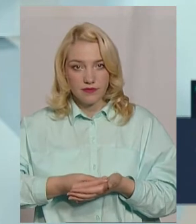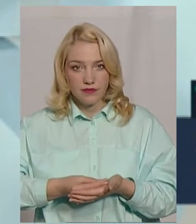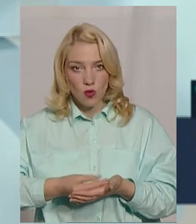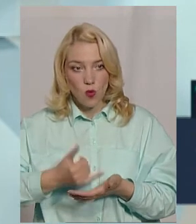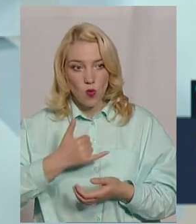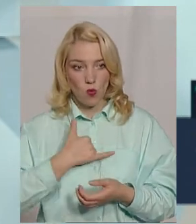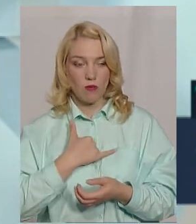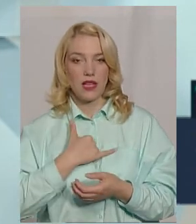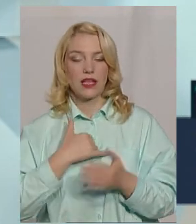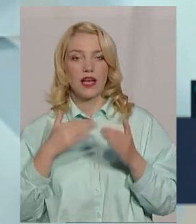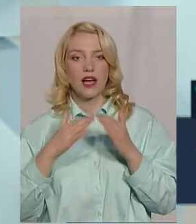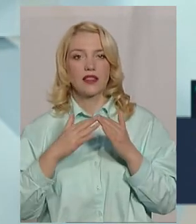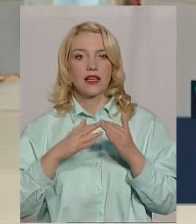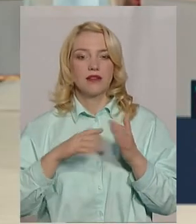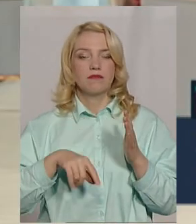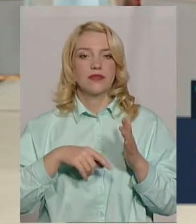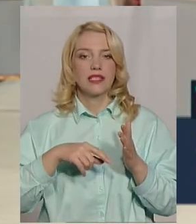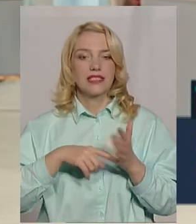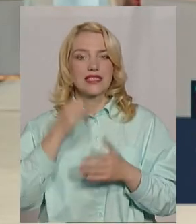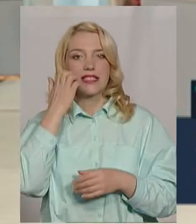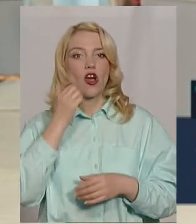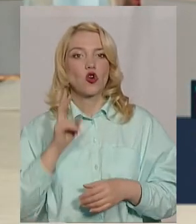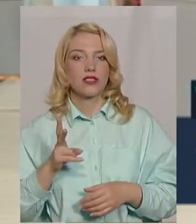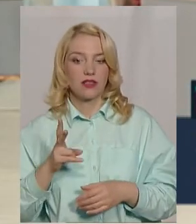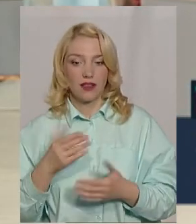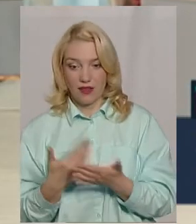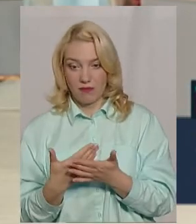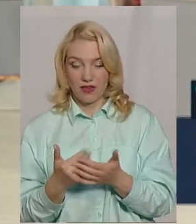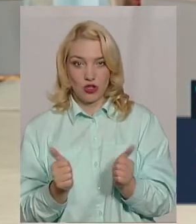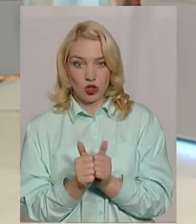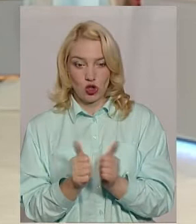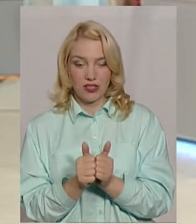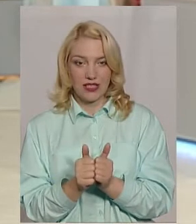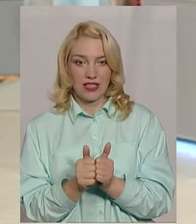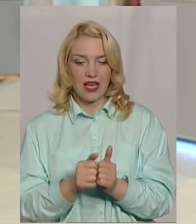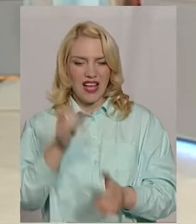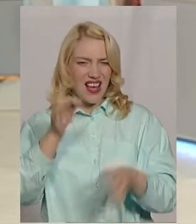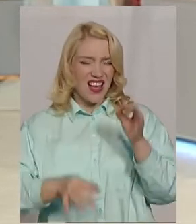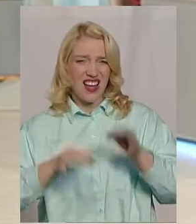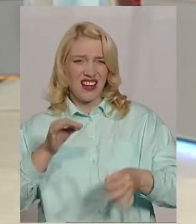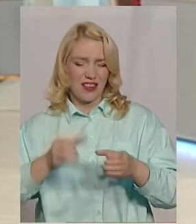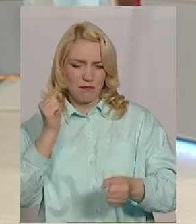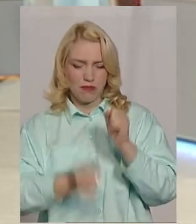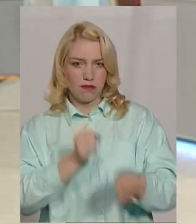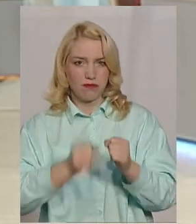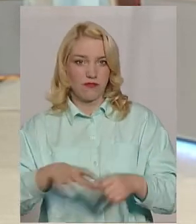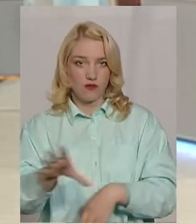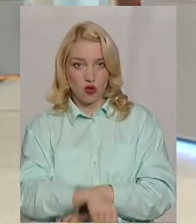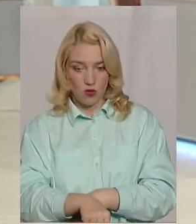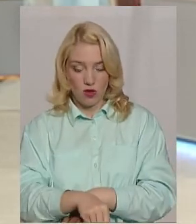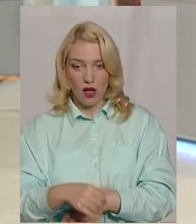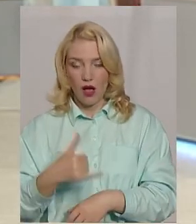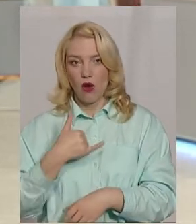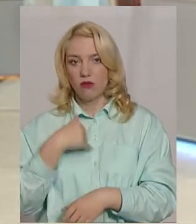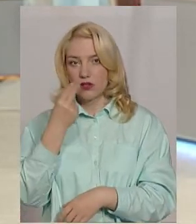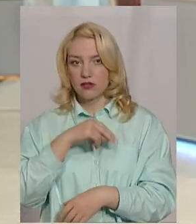В мене хата в Старокостянтинові. Наприклад, сусідів, град побив все. А в